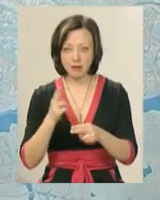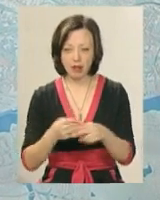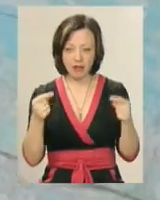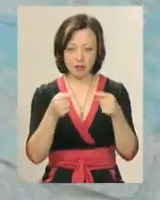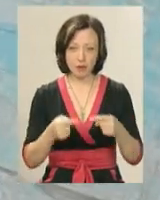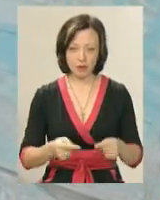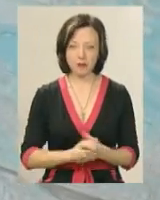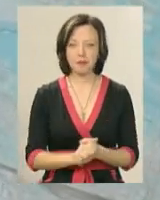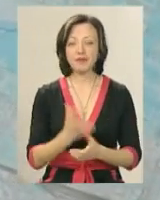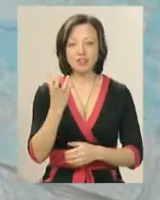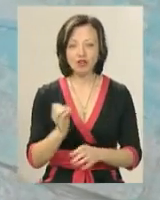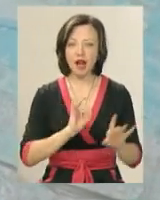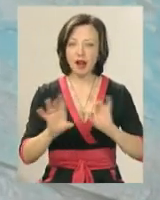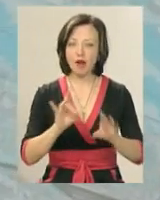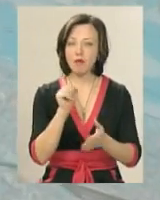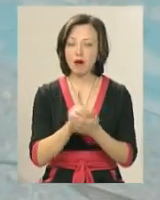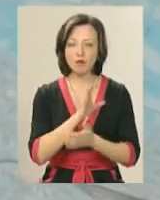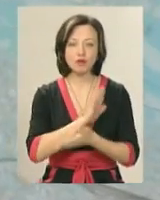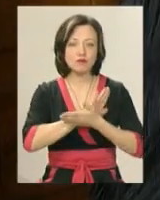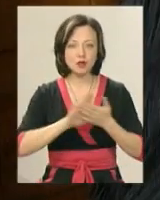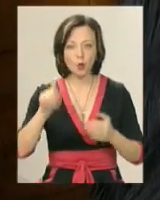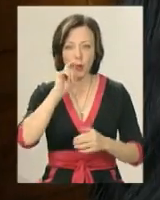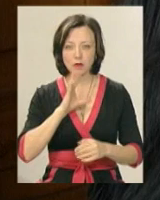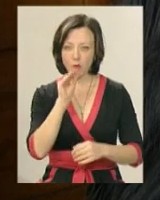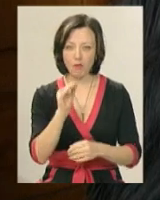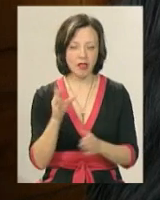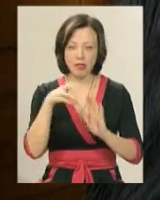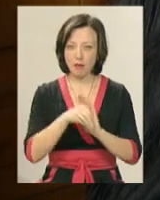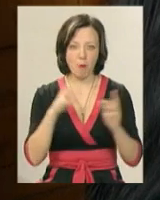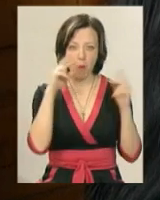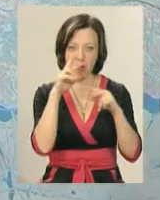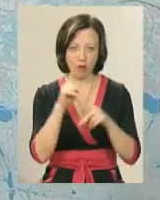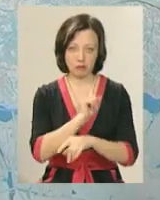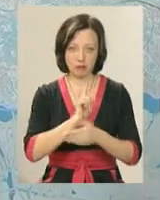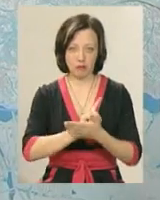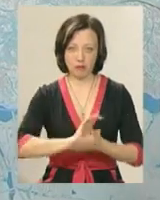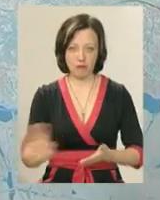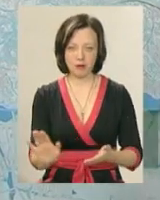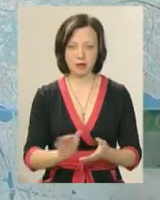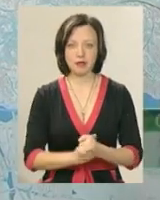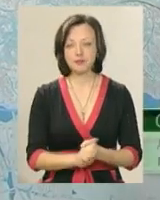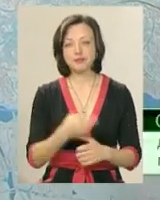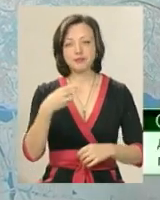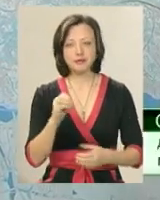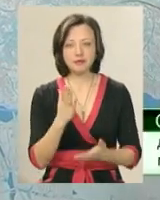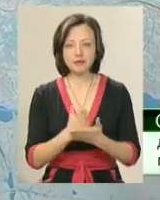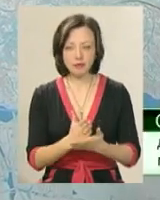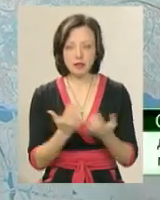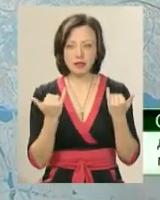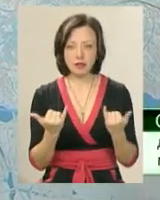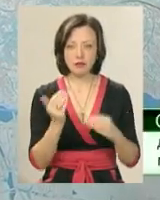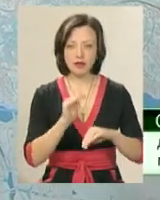відповідно. А ще реклама має бути винятково українською мовою та не містити мовних помилок. Там, де є розміщені зараз